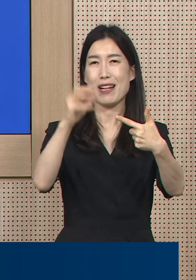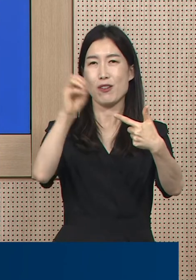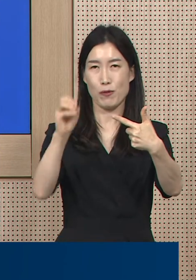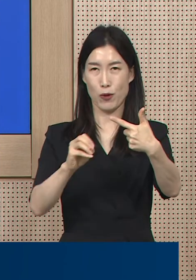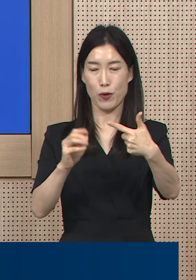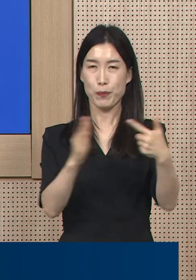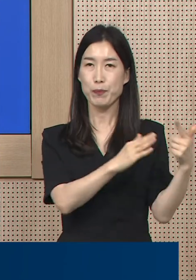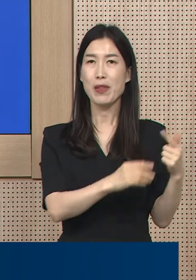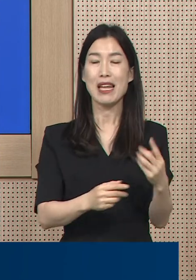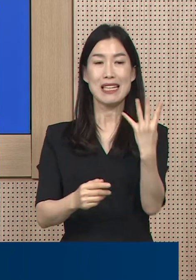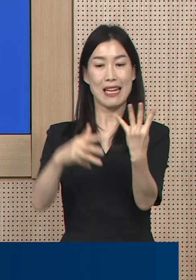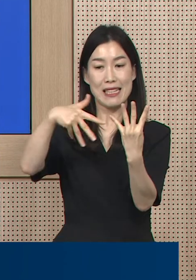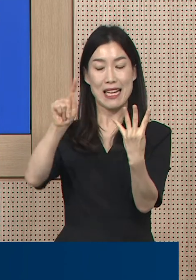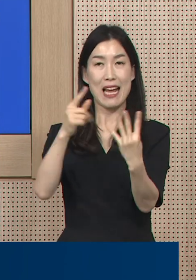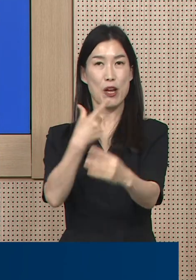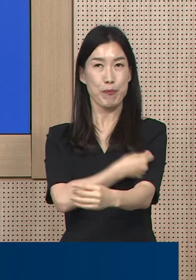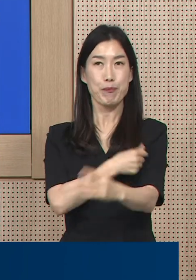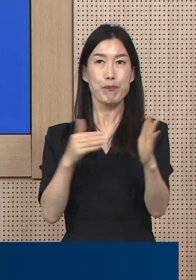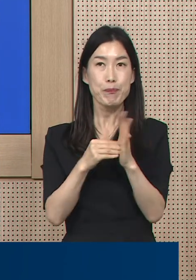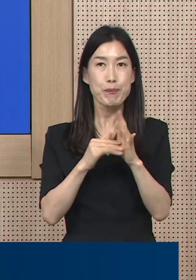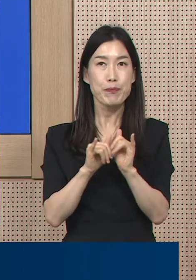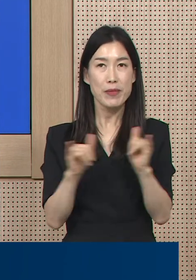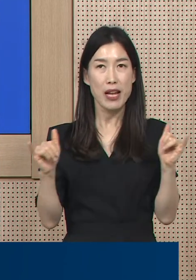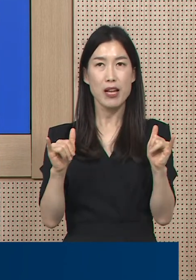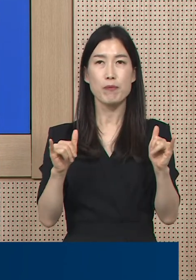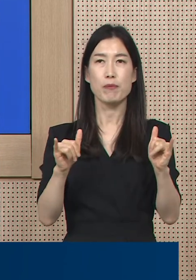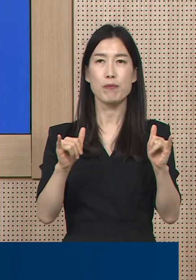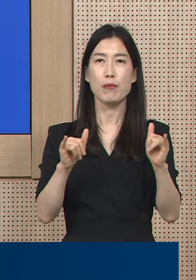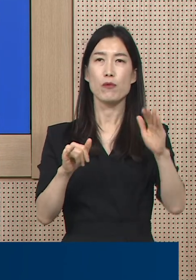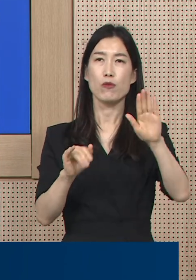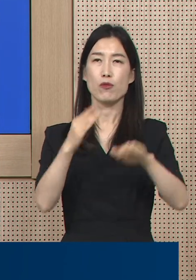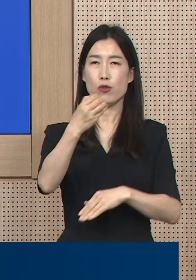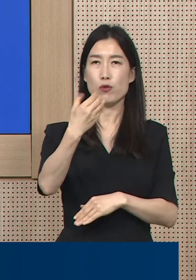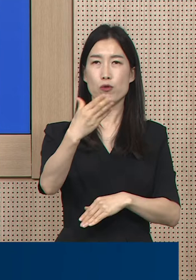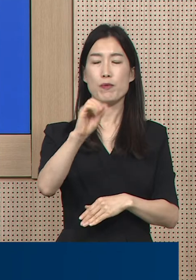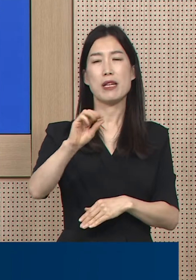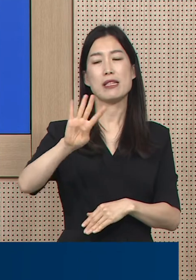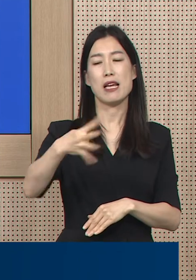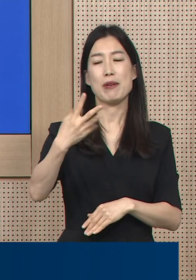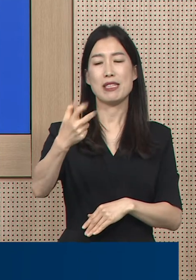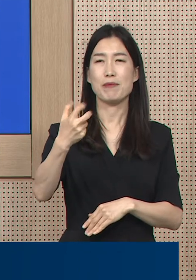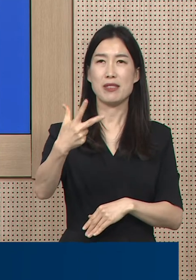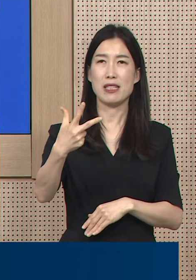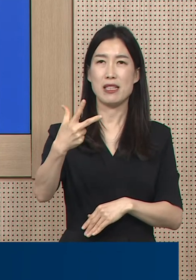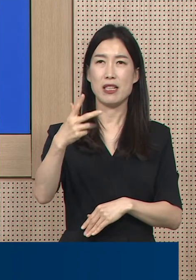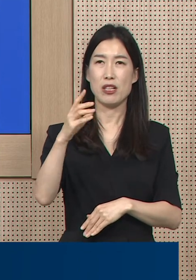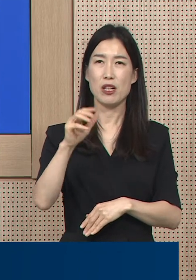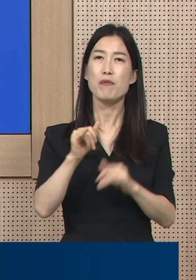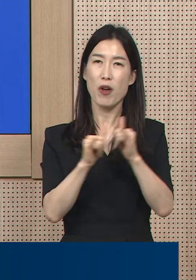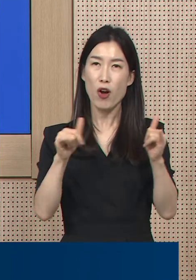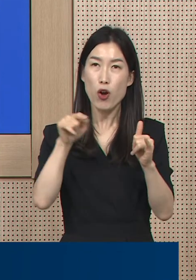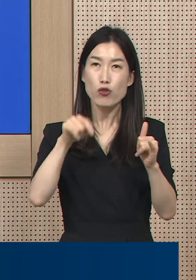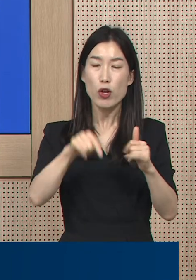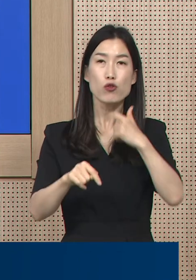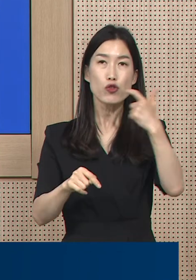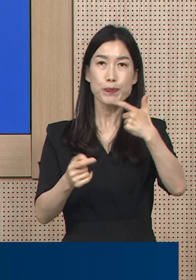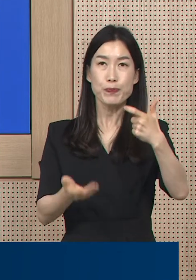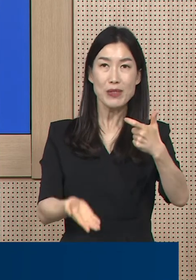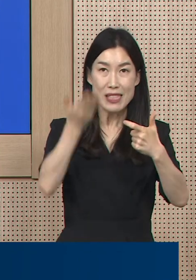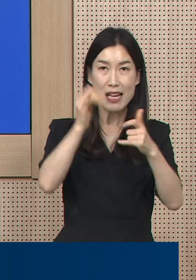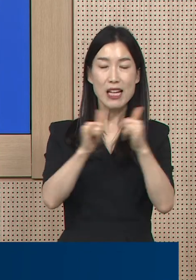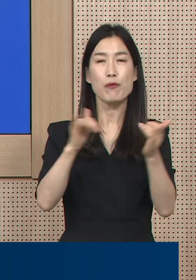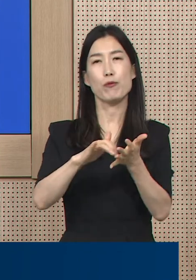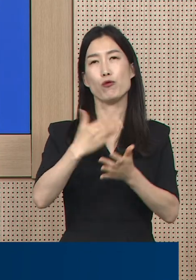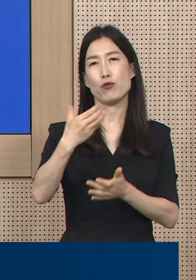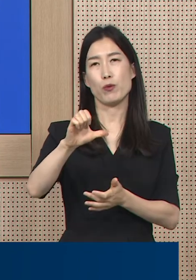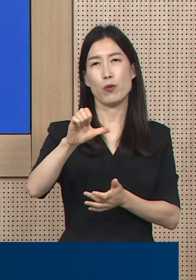4차 접종자는 99만 477명으로 이중 60세 이상 고령층은 95만 4,371명입니다. 지난